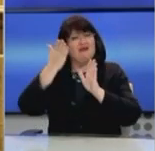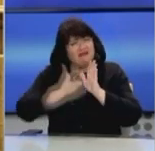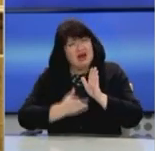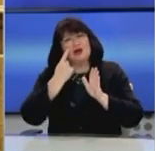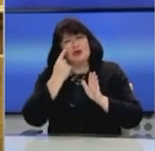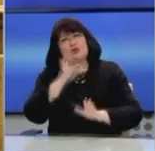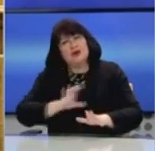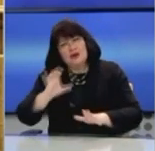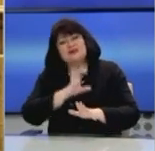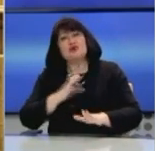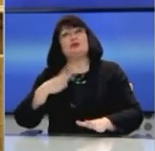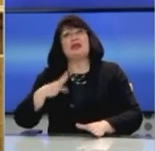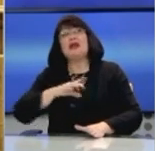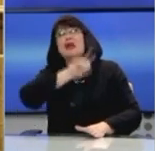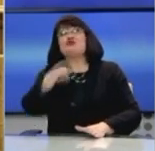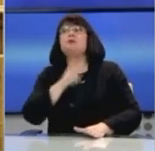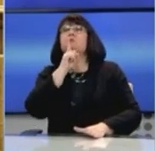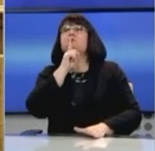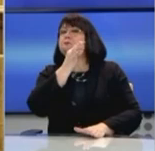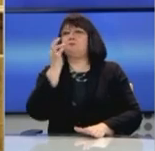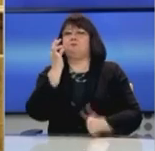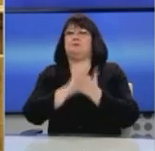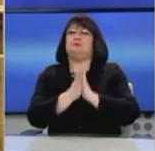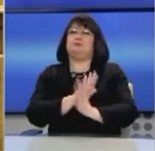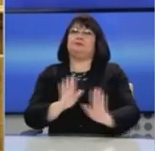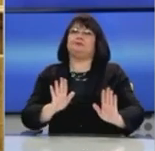το φάγγελο της χρεοκοπίας. Αν δέλετε. Μέχρι τότε σιωπάστε.